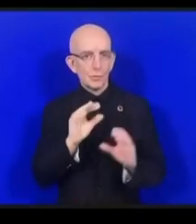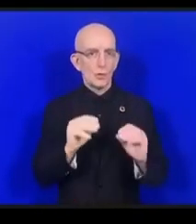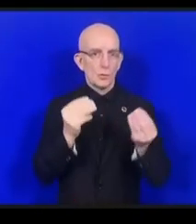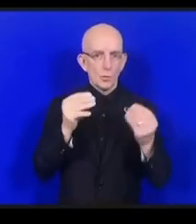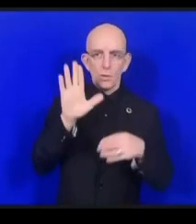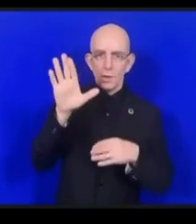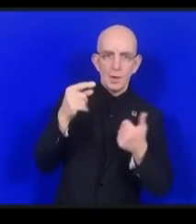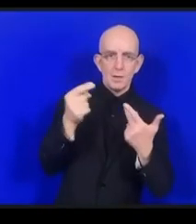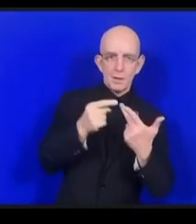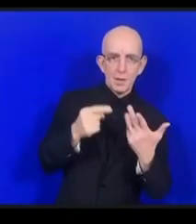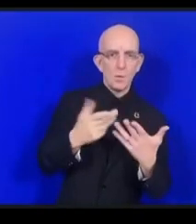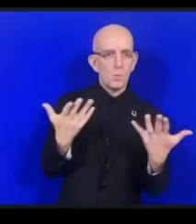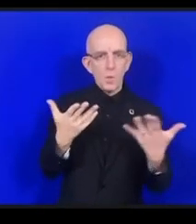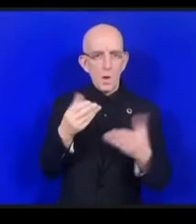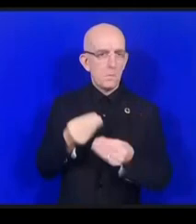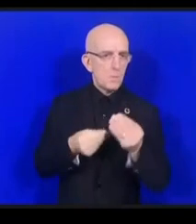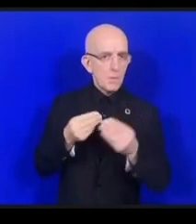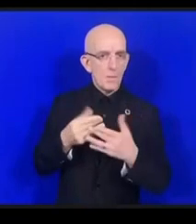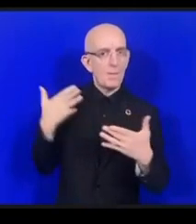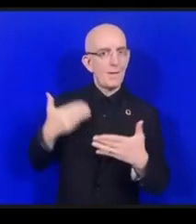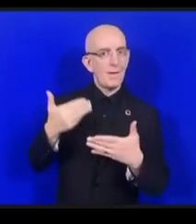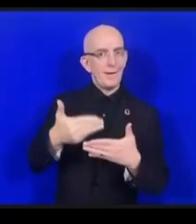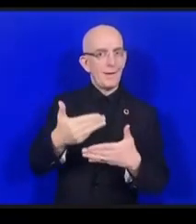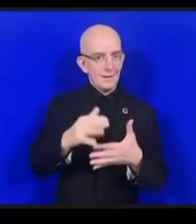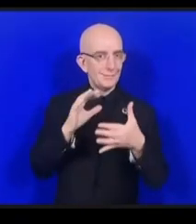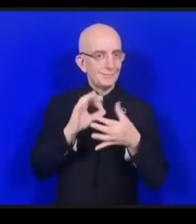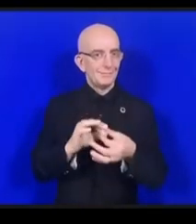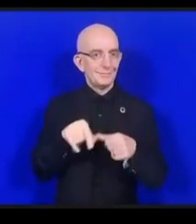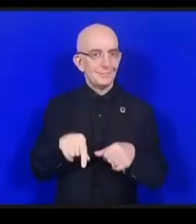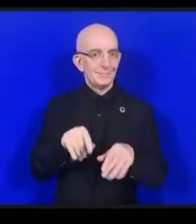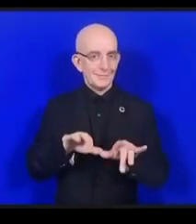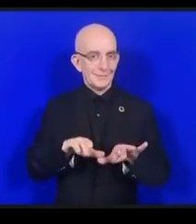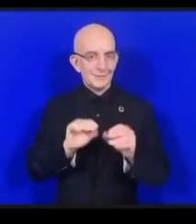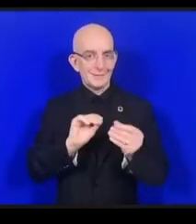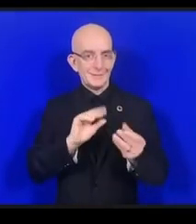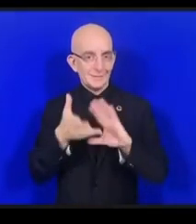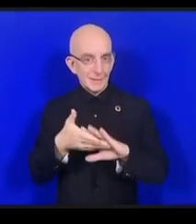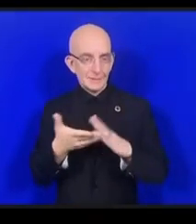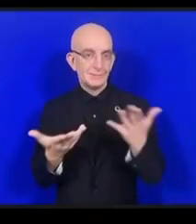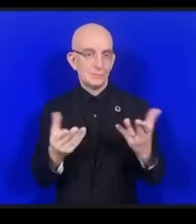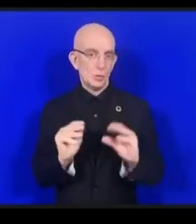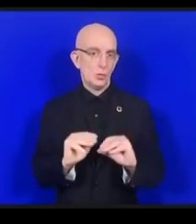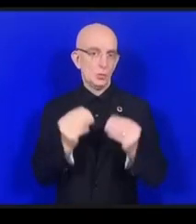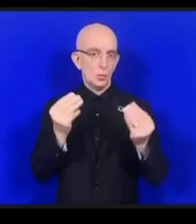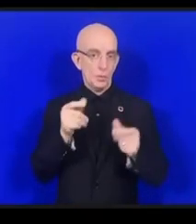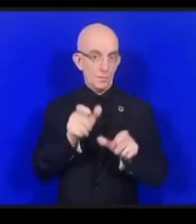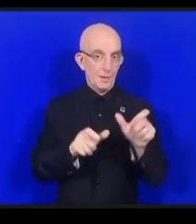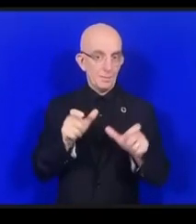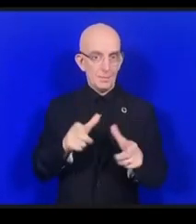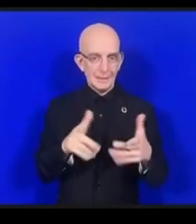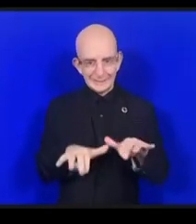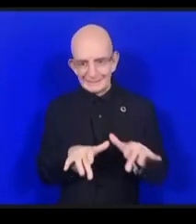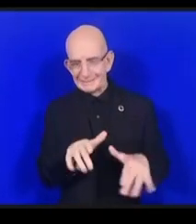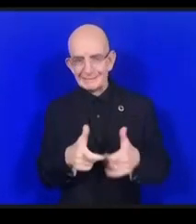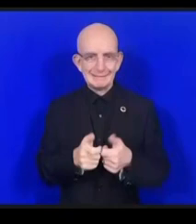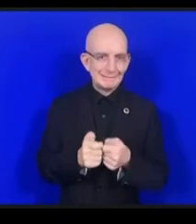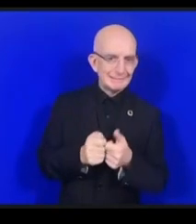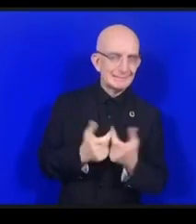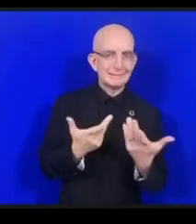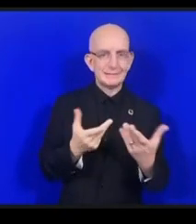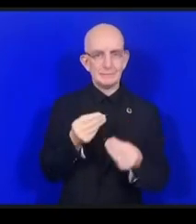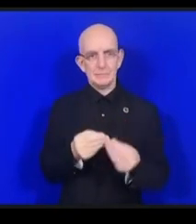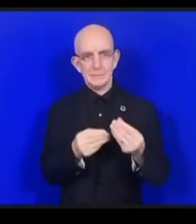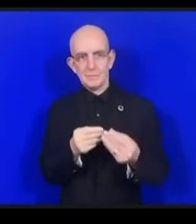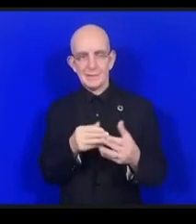l'Internet qui remettent en question l'Internet et qui ont des difficultés aussi à avoir un engagement avec cette communauté